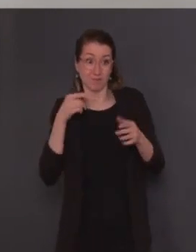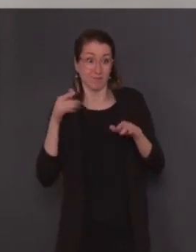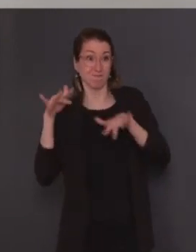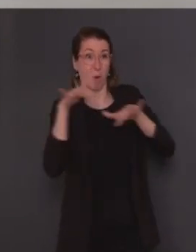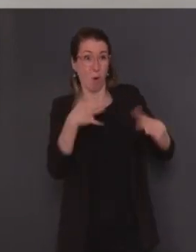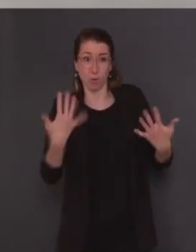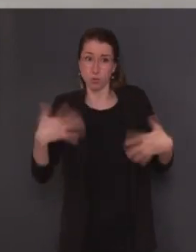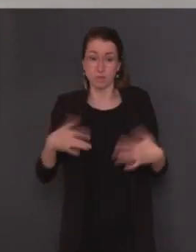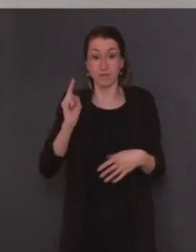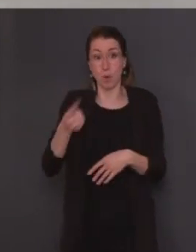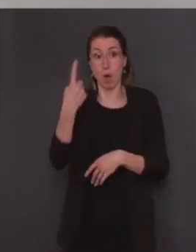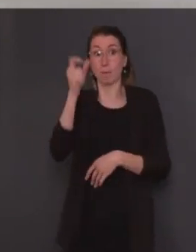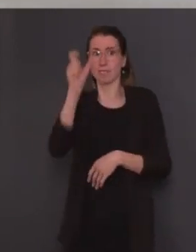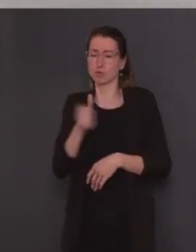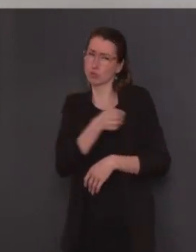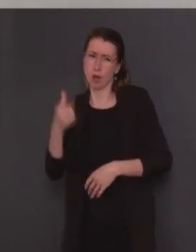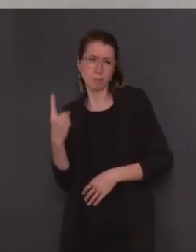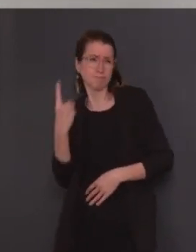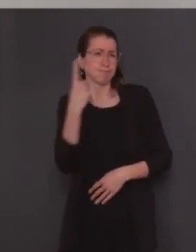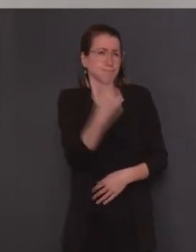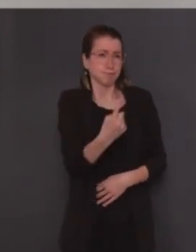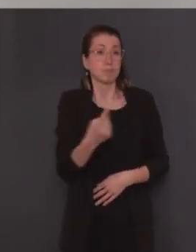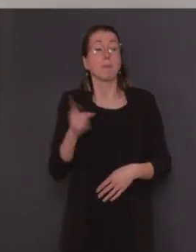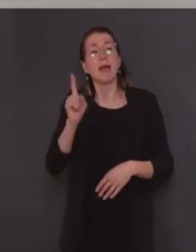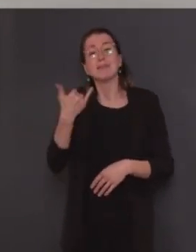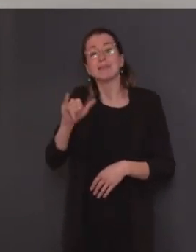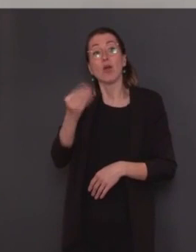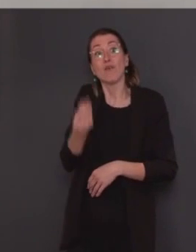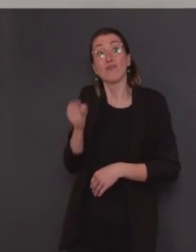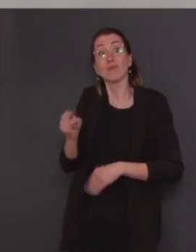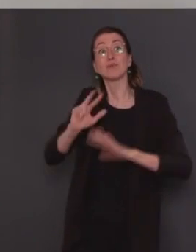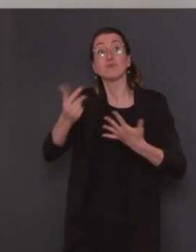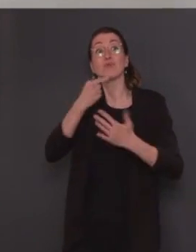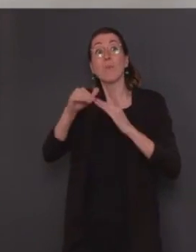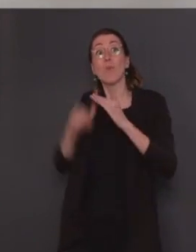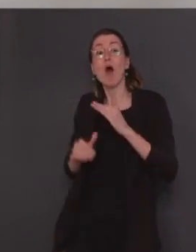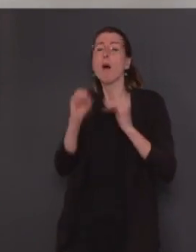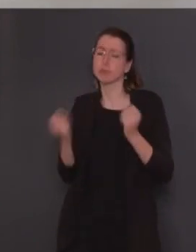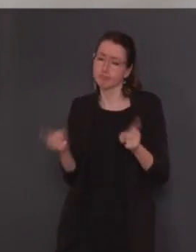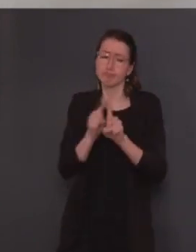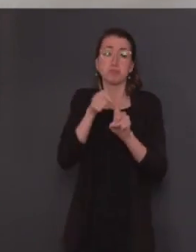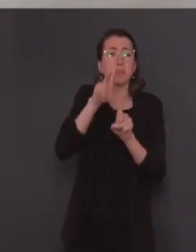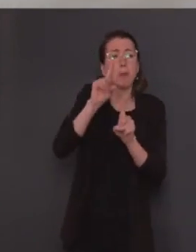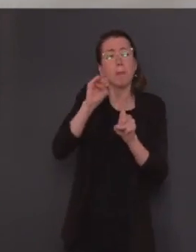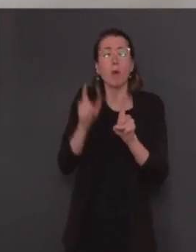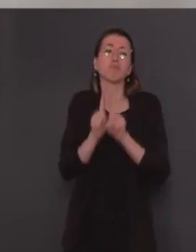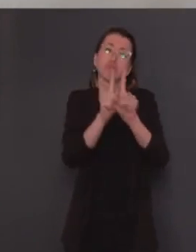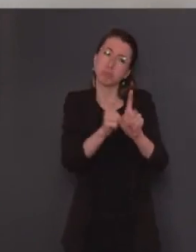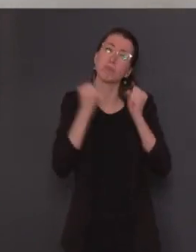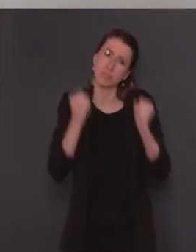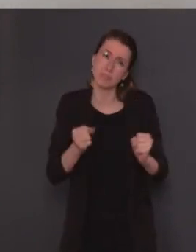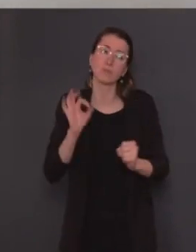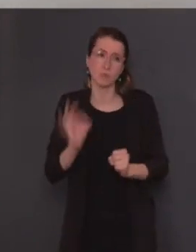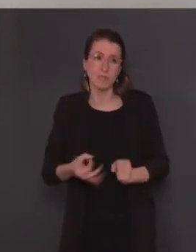18 ans qui pourront être accompagnés d'un parent. Et évidemment, les personnes nécessitant du soutien pourront elles